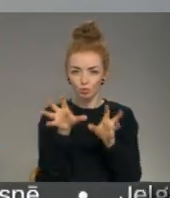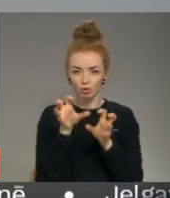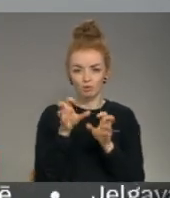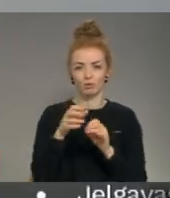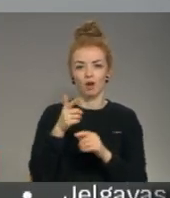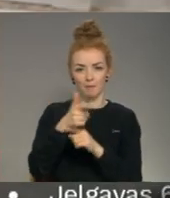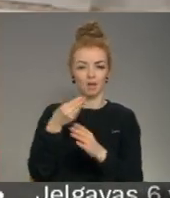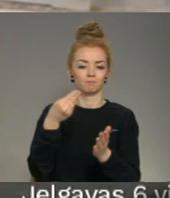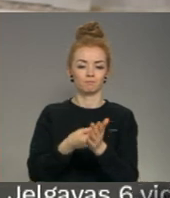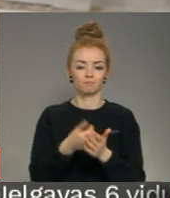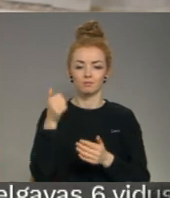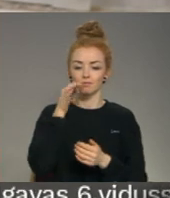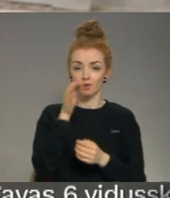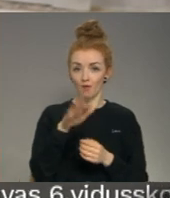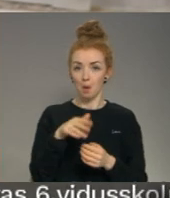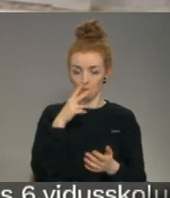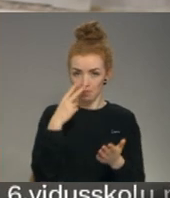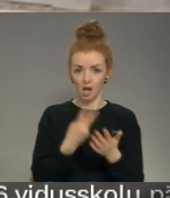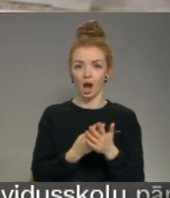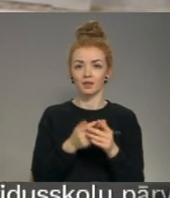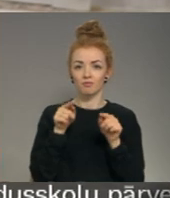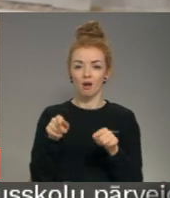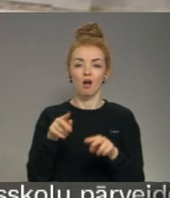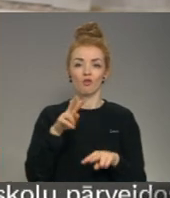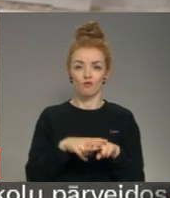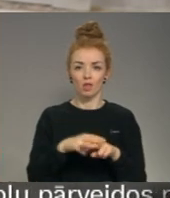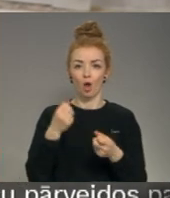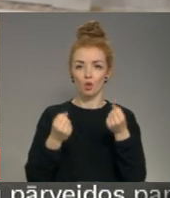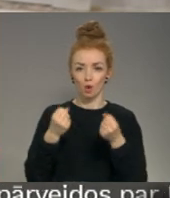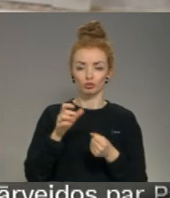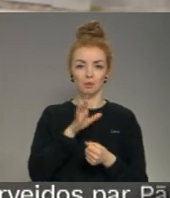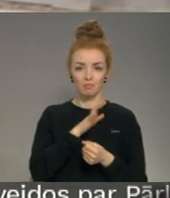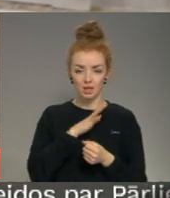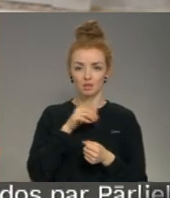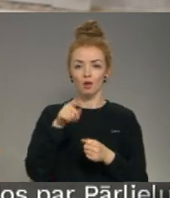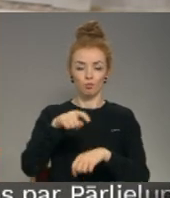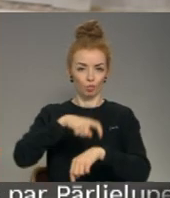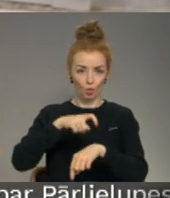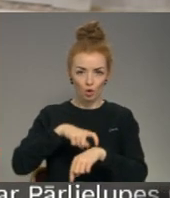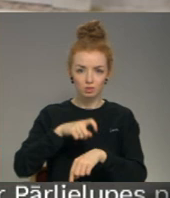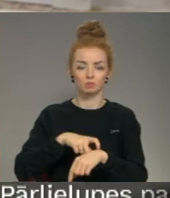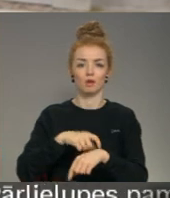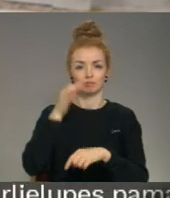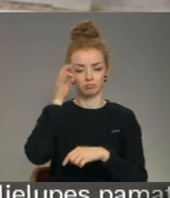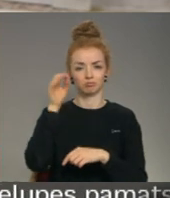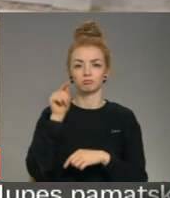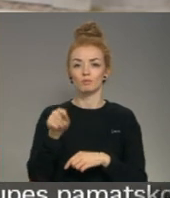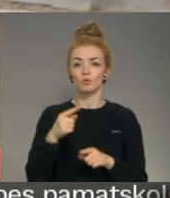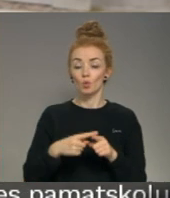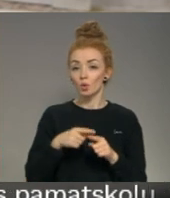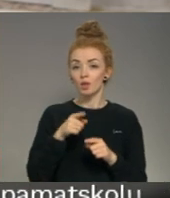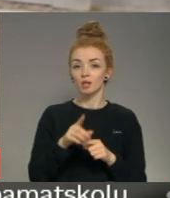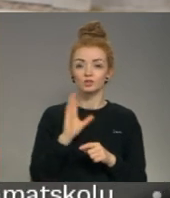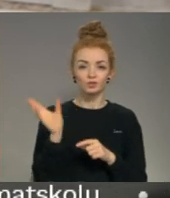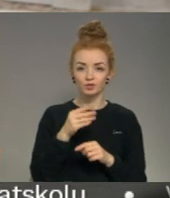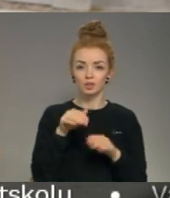iegādi. Mēs varam skaidri un gaiši pierādīt, ka tai vietā automašīna ir bijusi tādās tādos pulksiņos tādā tādā laikā. Tas viss